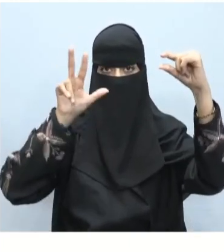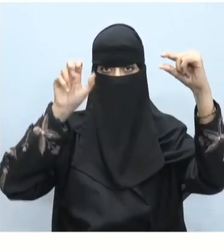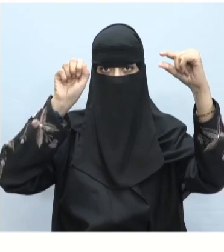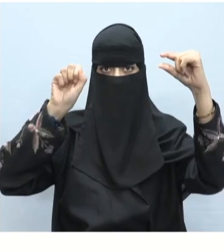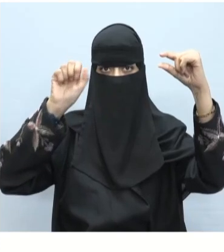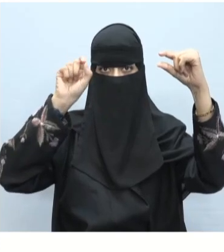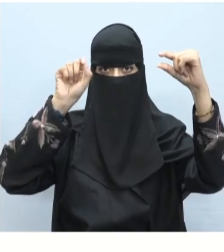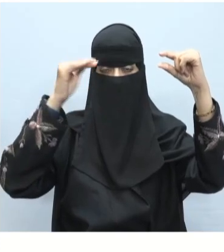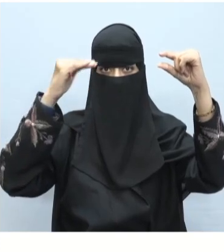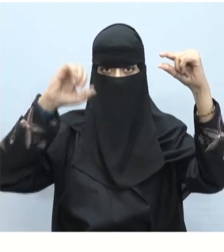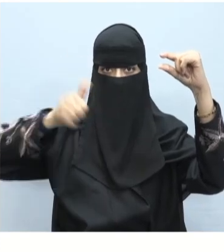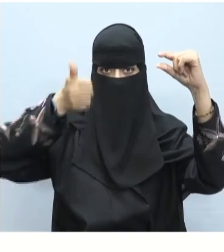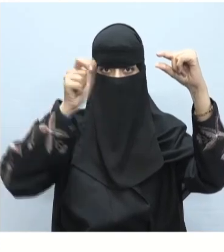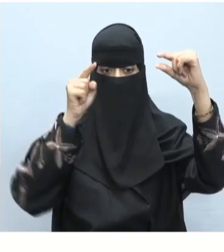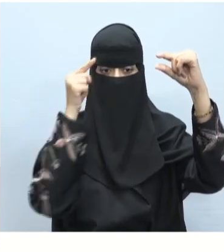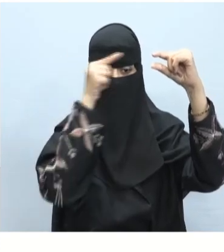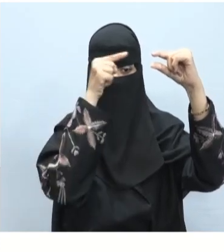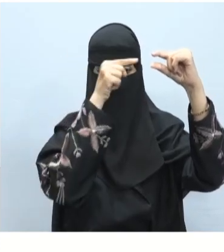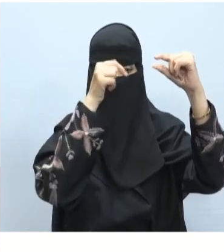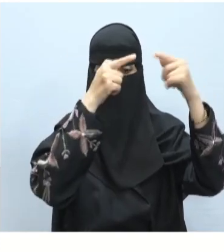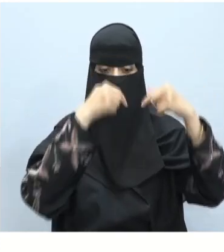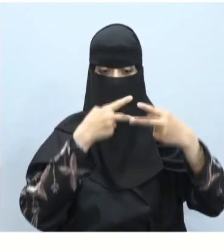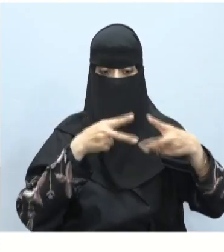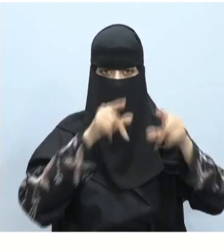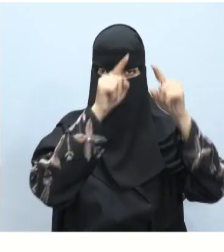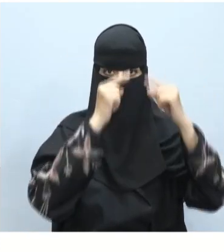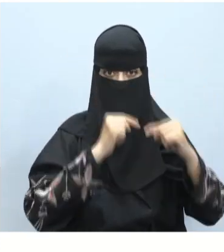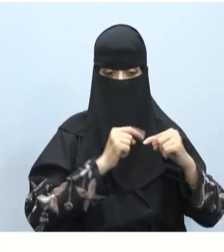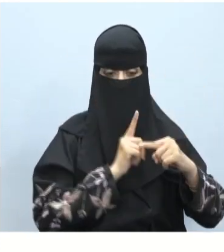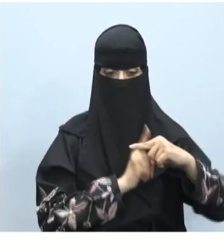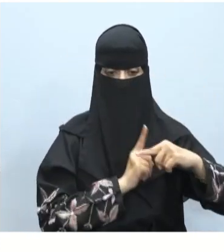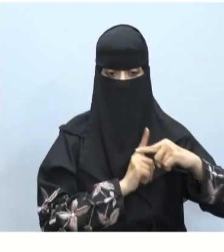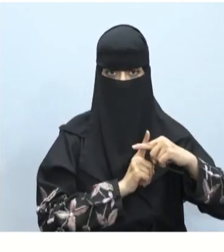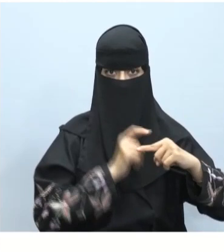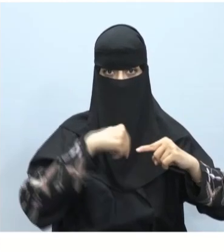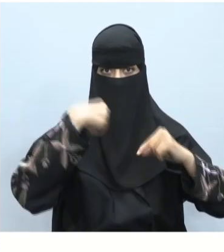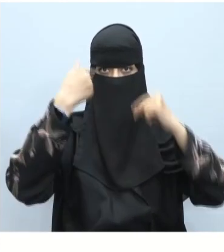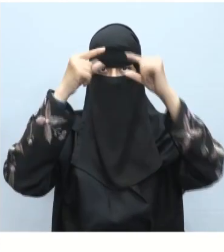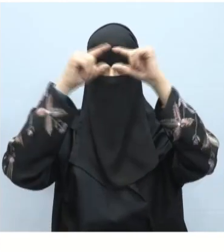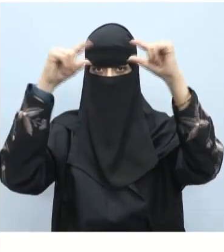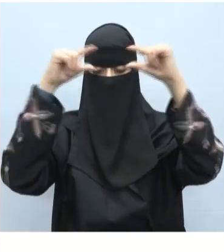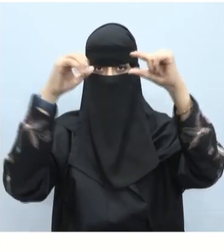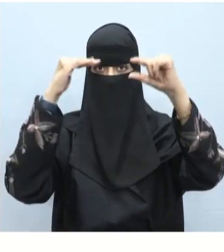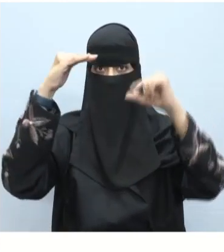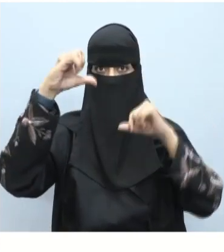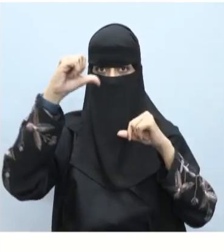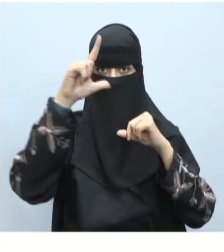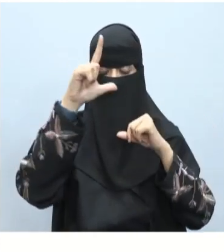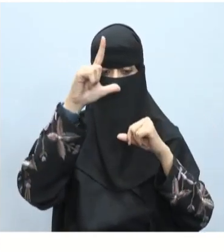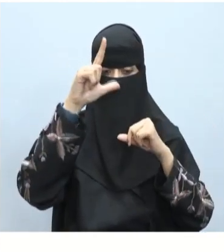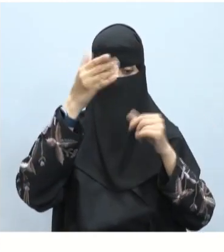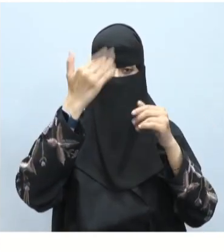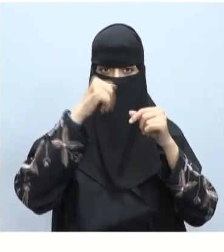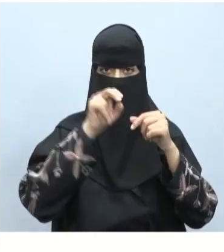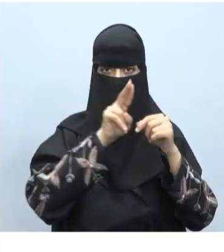في علامة توبيب الصفحات نضغط على علامة الزائد ونكتب عنوان